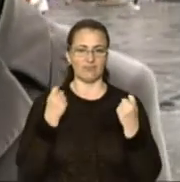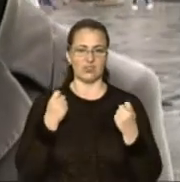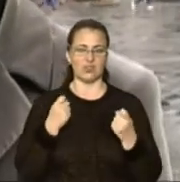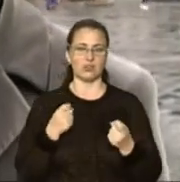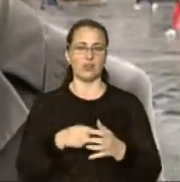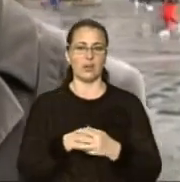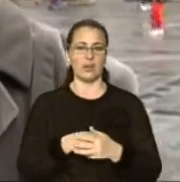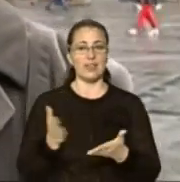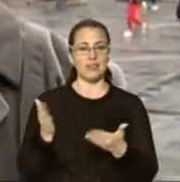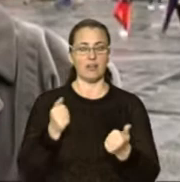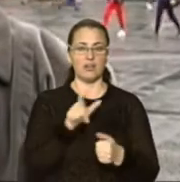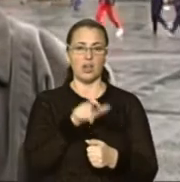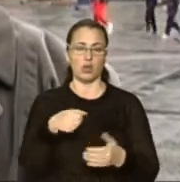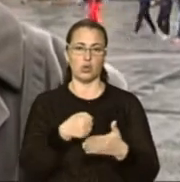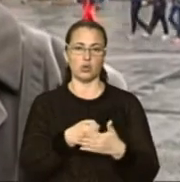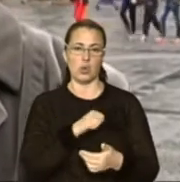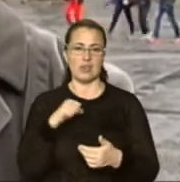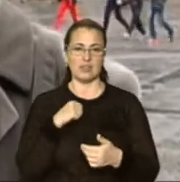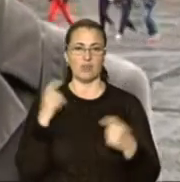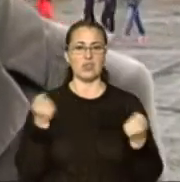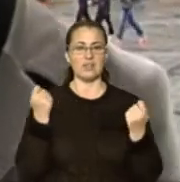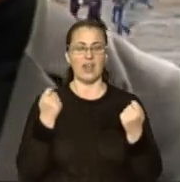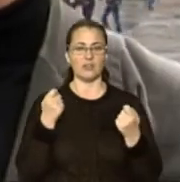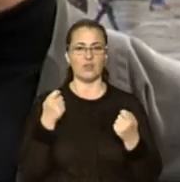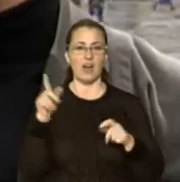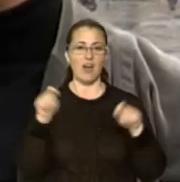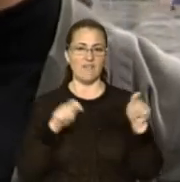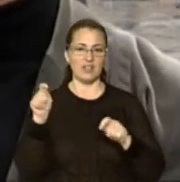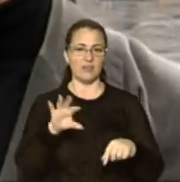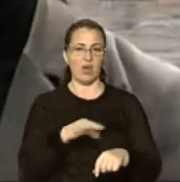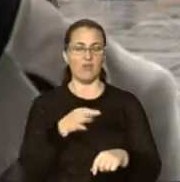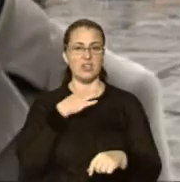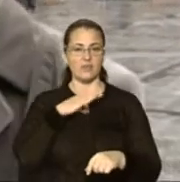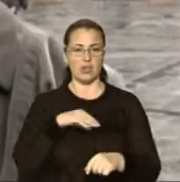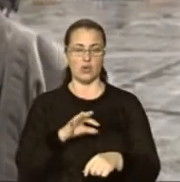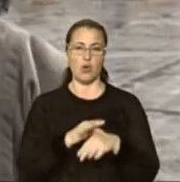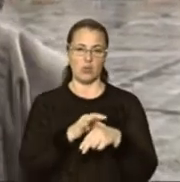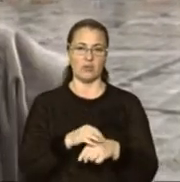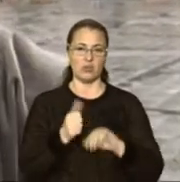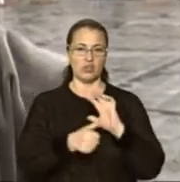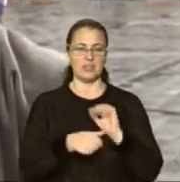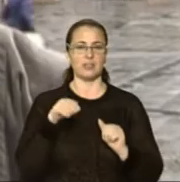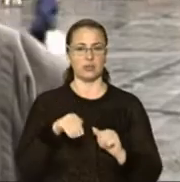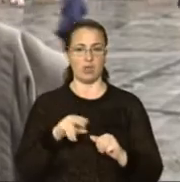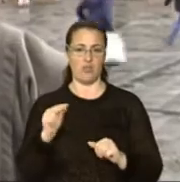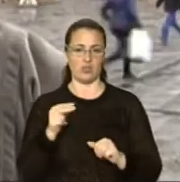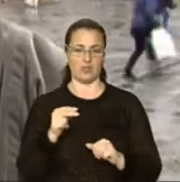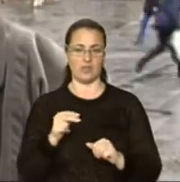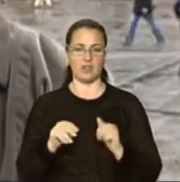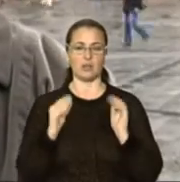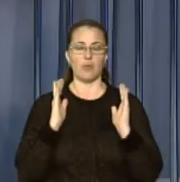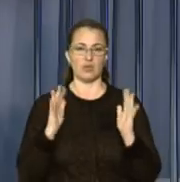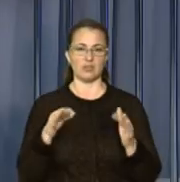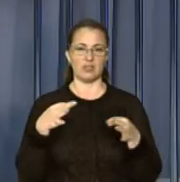закликати людей до самого святкування фестивалю вишиванки, яке буде відбуватися 16 травня вже в четвер на проспекті